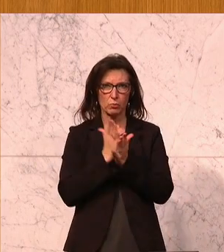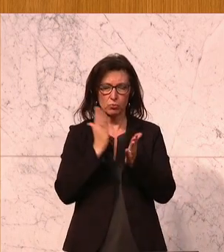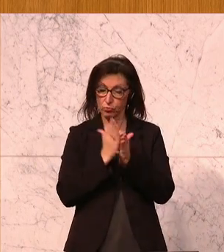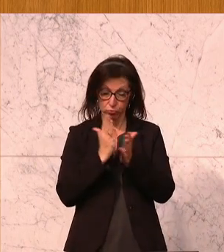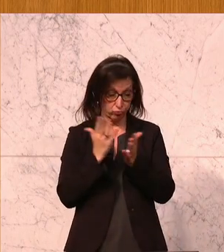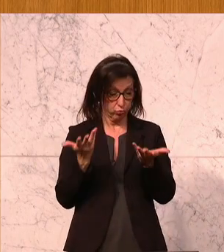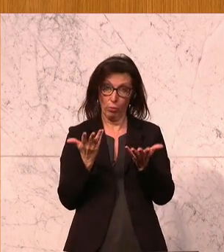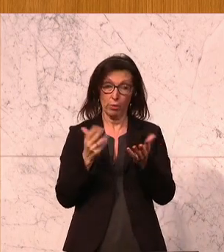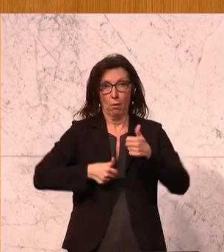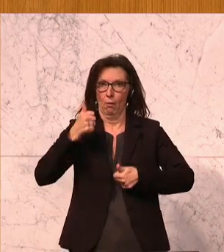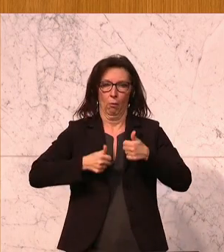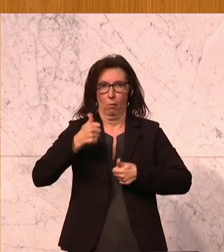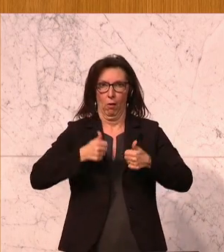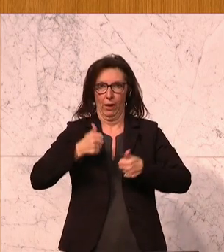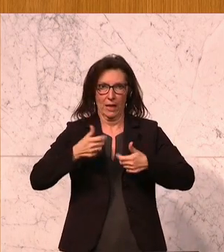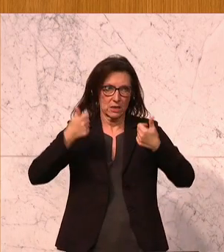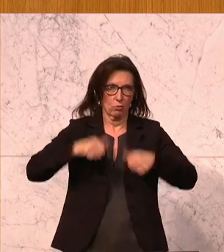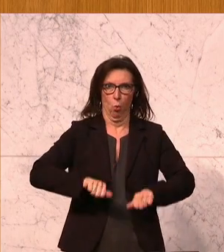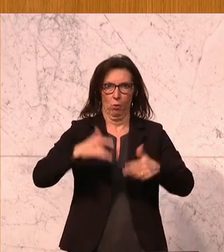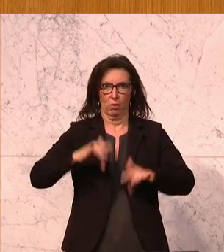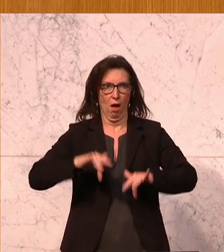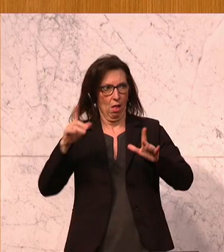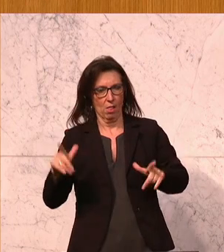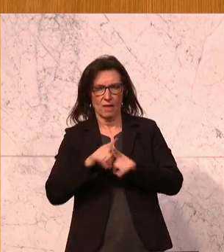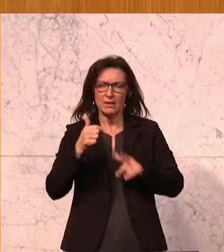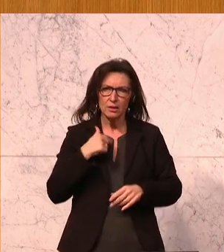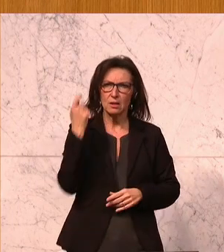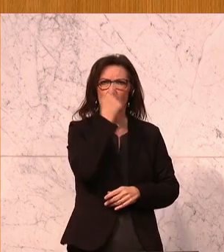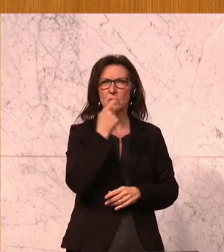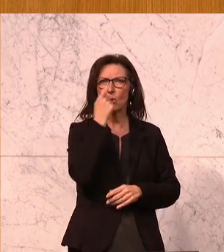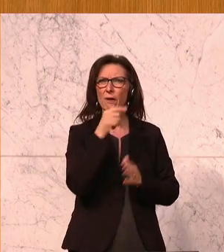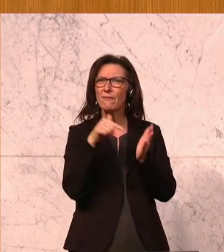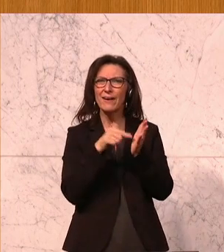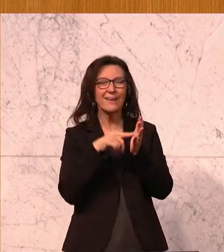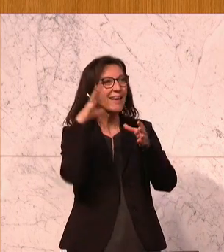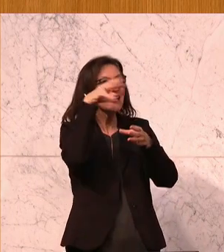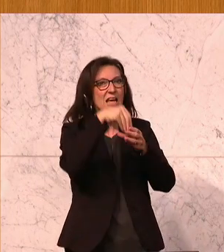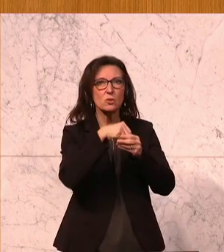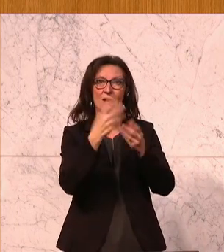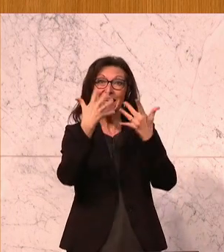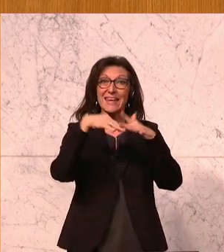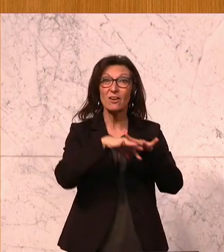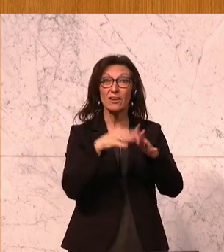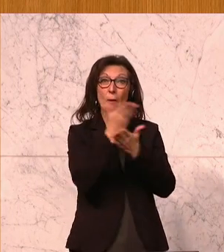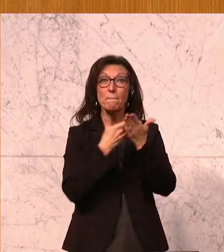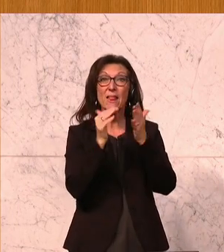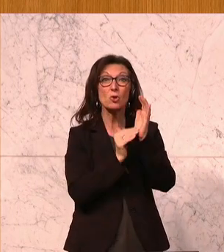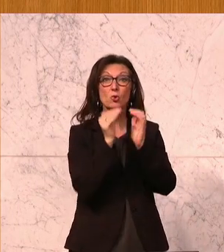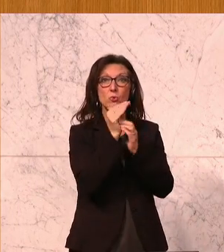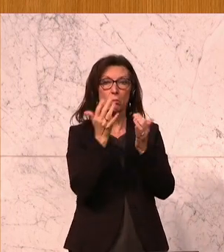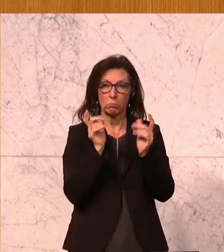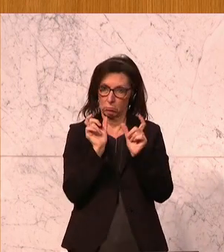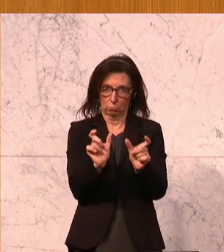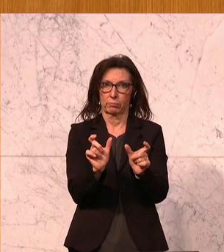Konkurrenzdenken und Selektionsdruck befinden. Ich mache mir Sorgen, weil ein inklusives, integratives Bildungssystem verhindert wird